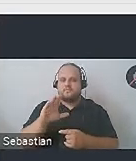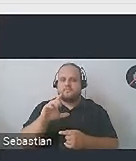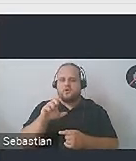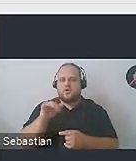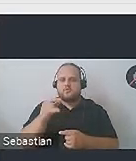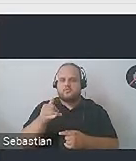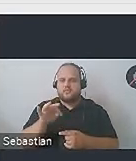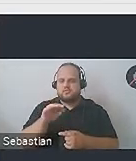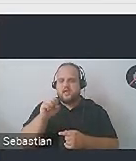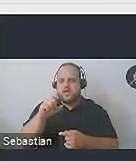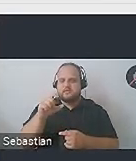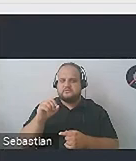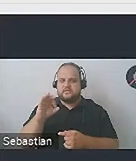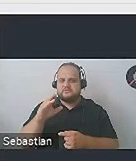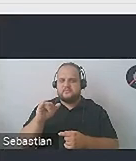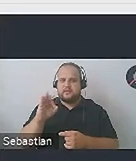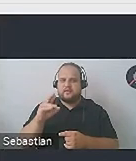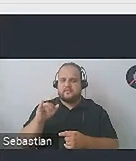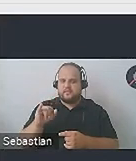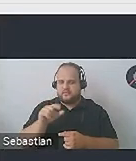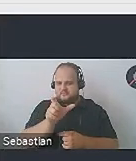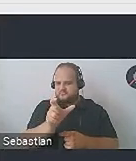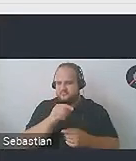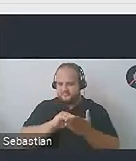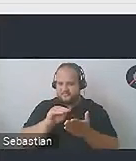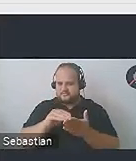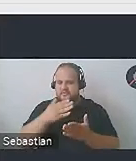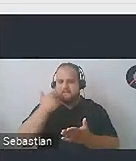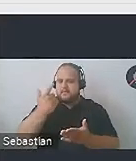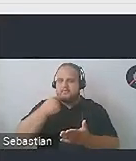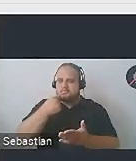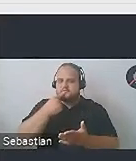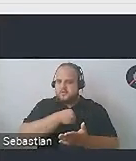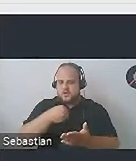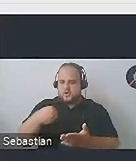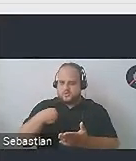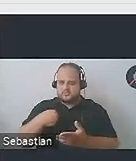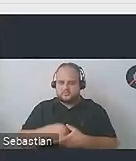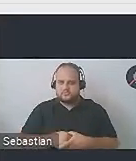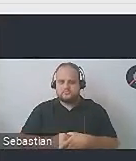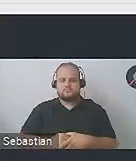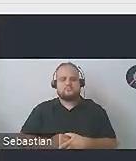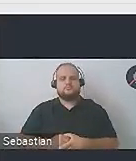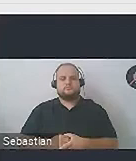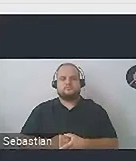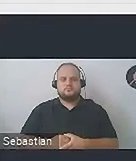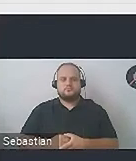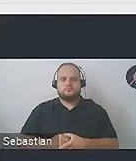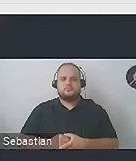Accessibility Guidelines. Tutaj nie ma za bardzo nazwy polskiej. Mówi się po prostu na to skrótem